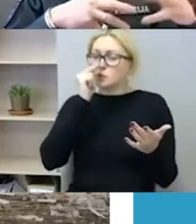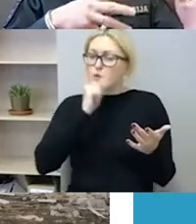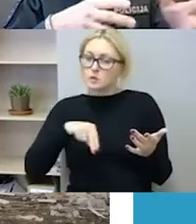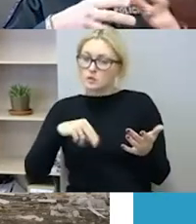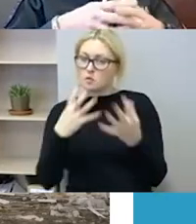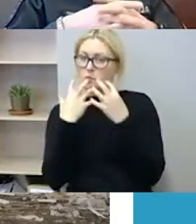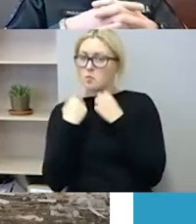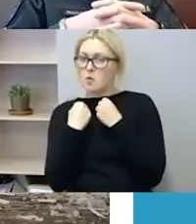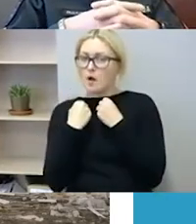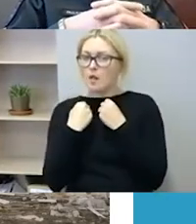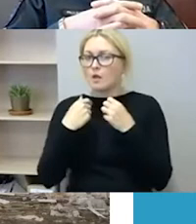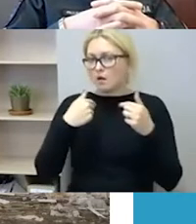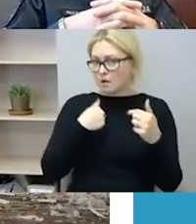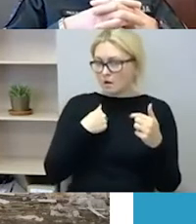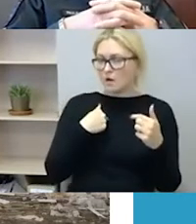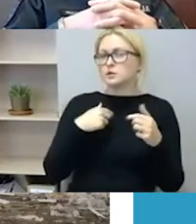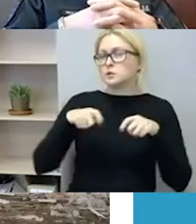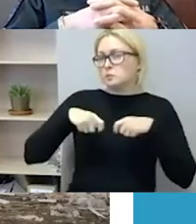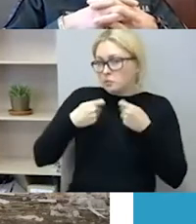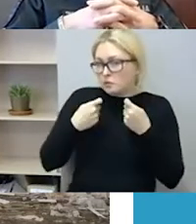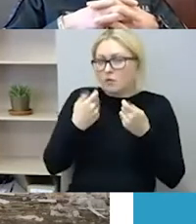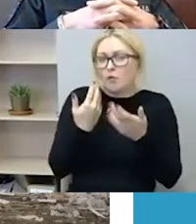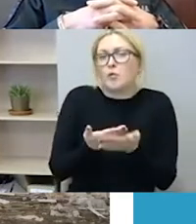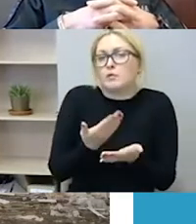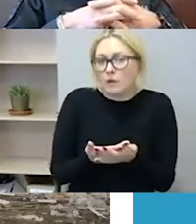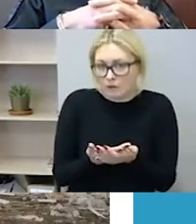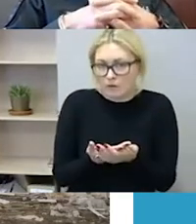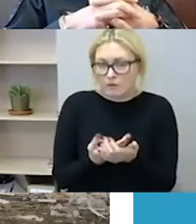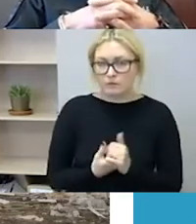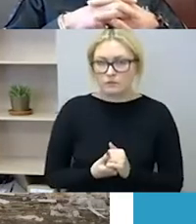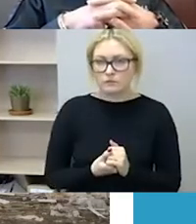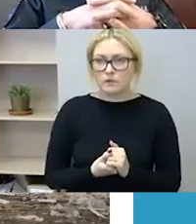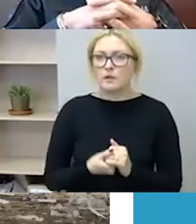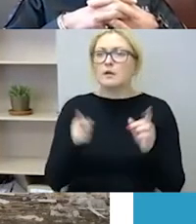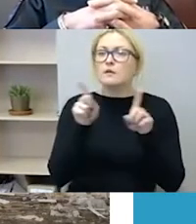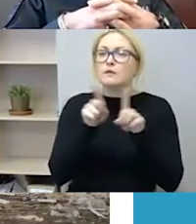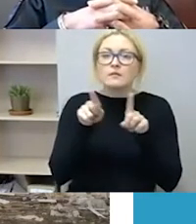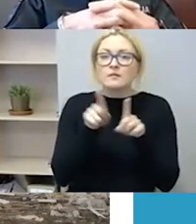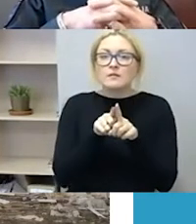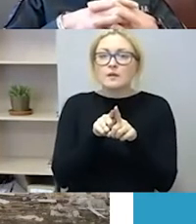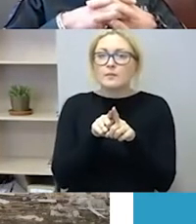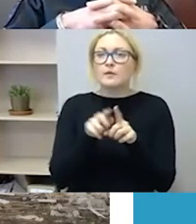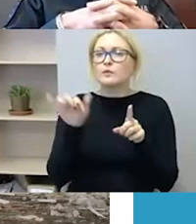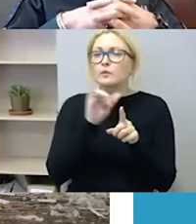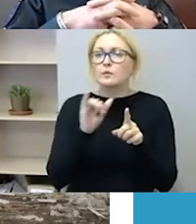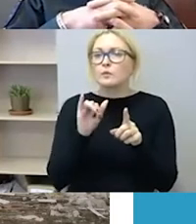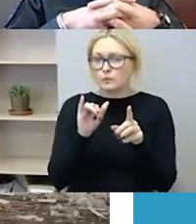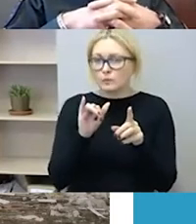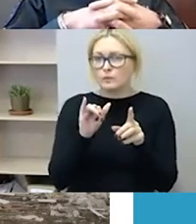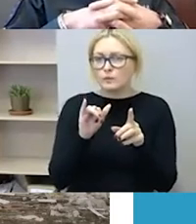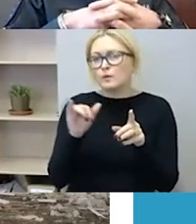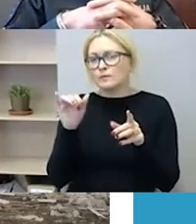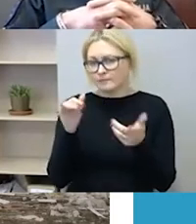būti kažkas. Bet, nu, turbūt, šiuo atveju ir aukas ne visą laiką būna galbūt į galo ir atviros su mumis.